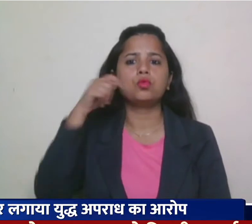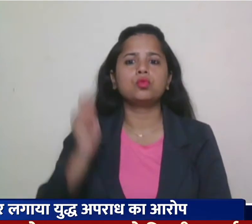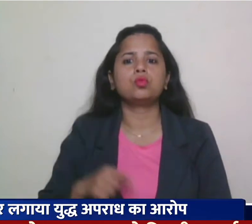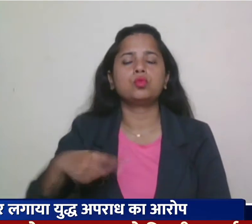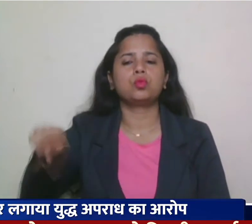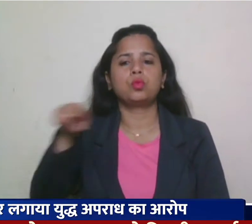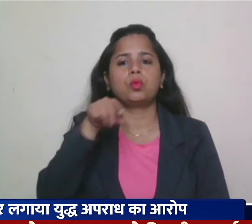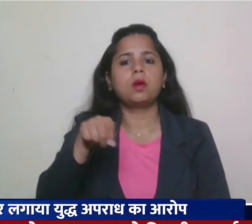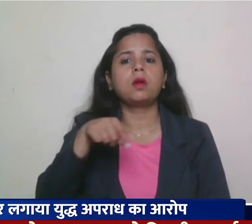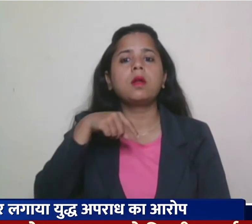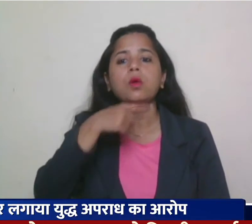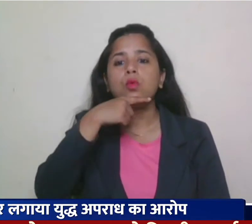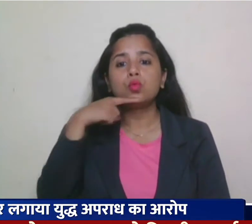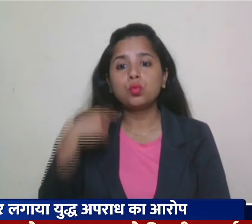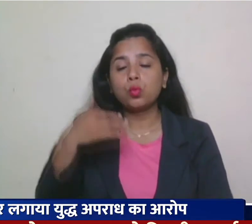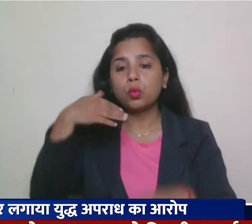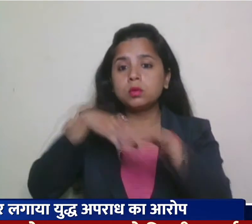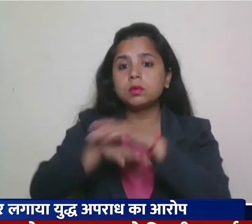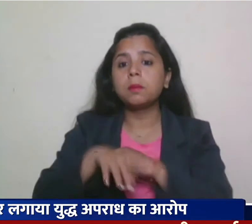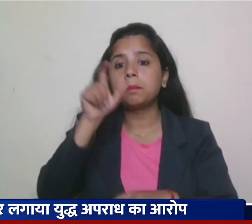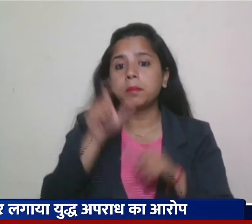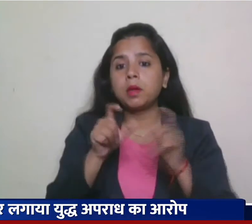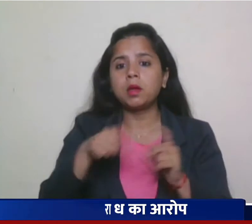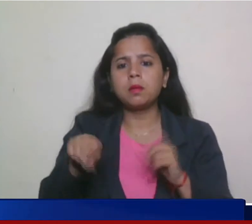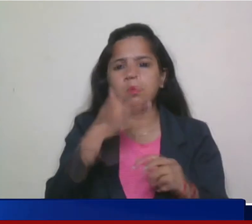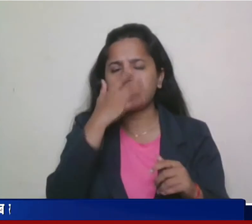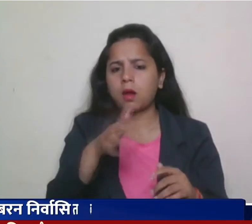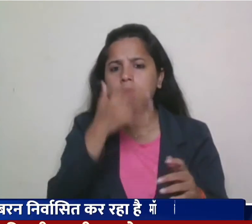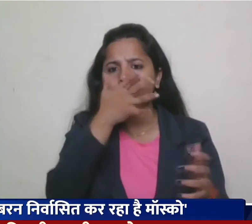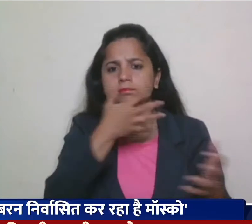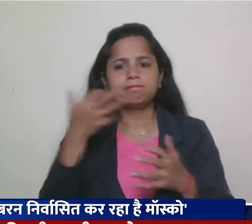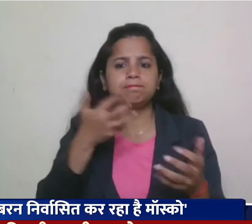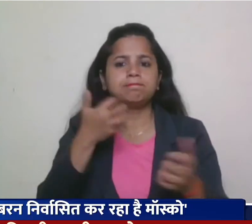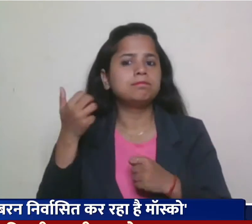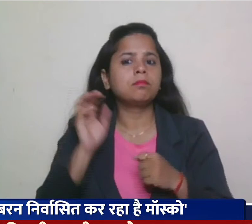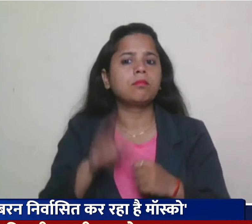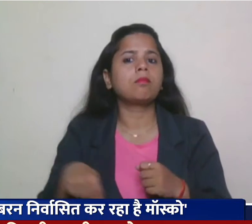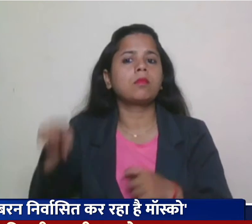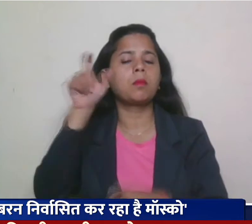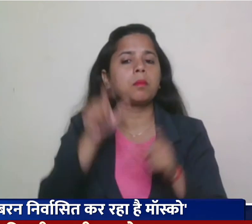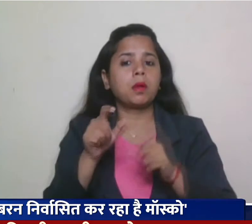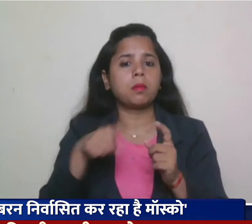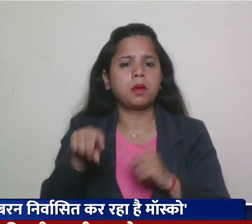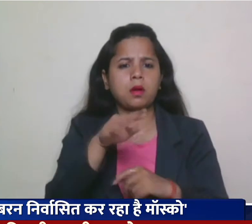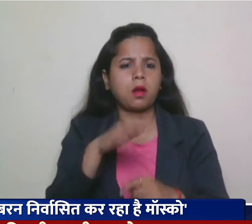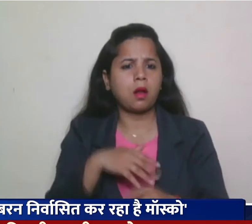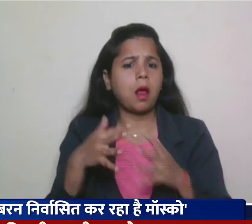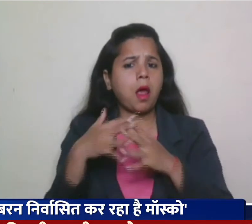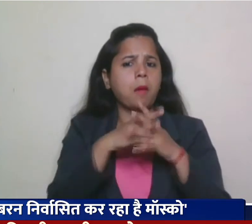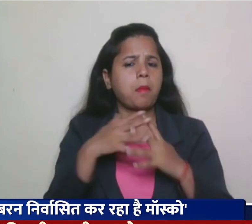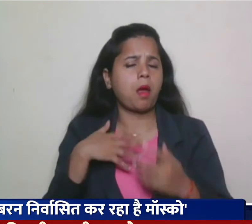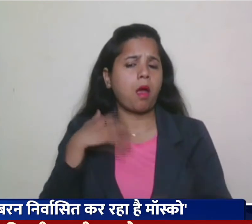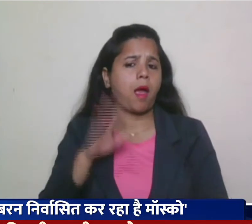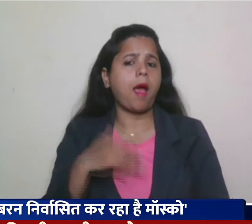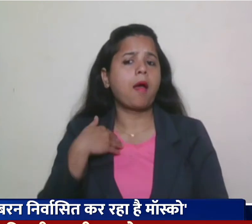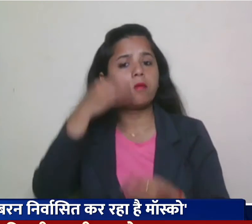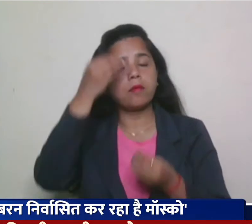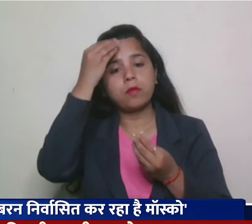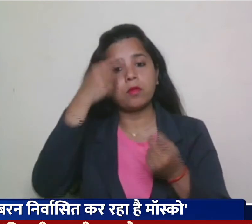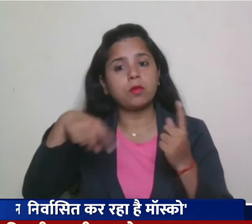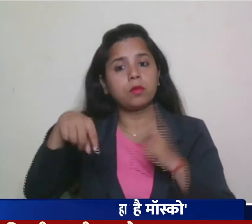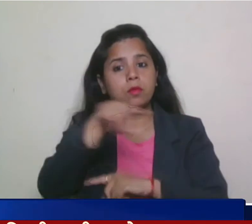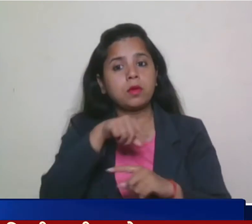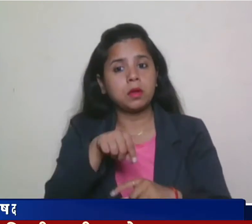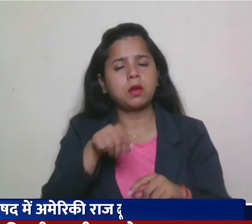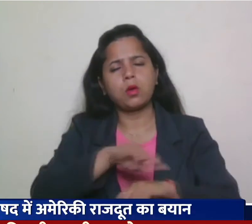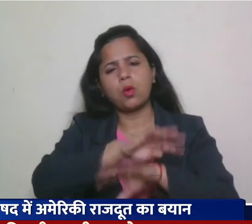निर्वासित किया जा रहा है अमेरिका ने कहा कि उसके पास एक ऐसी जानकारी है जिसकि ये सब